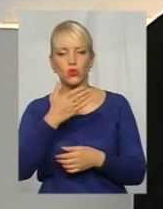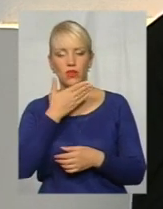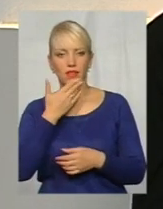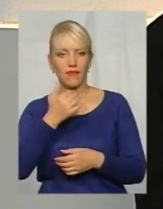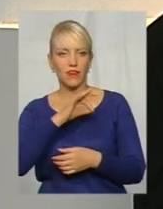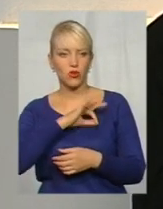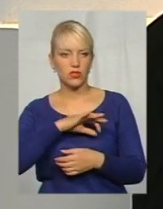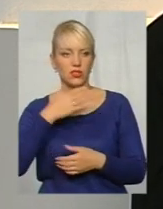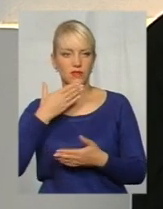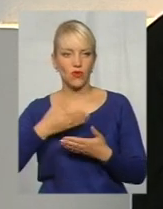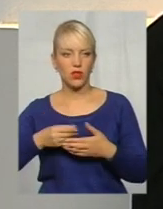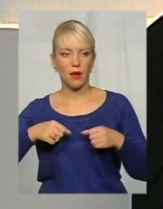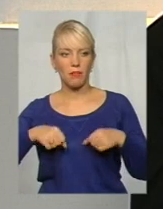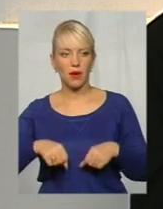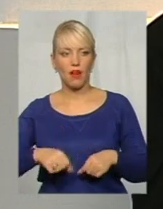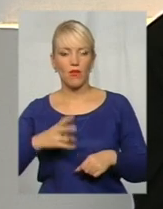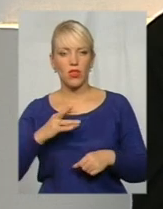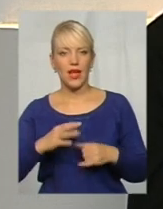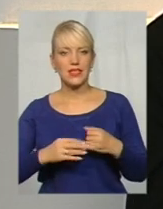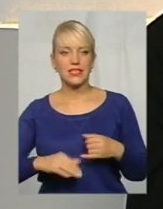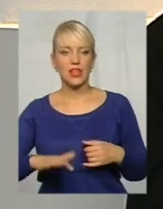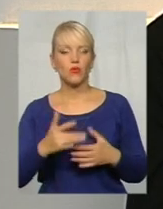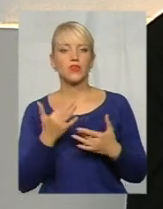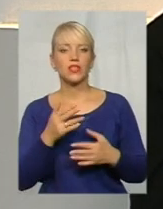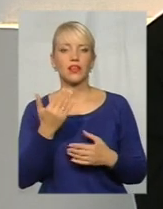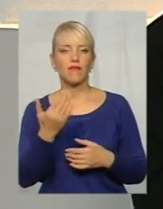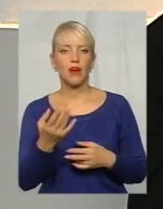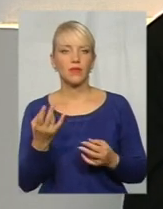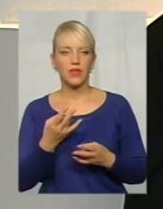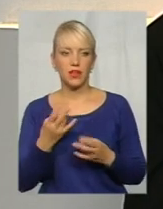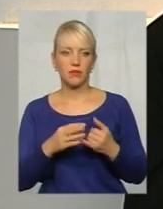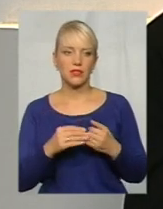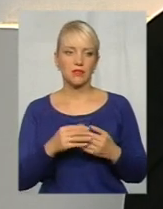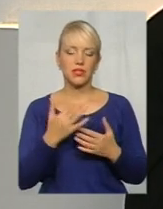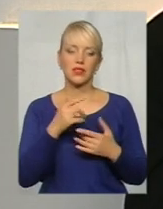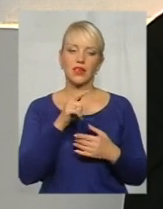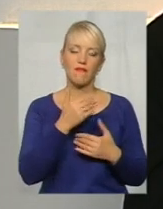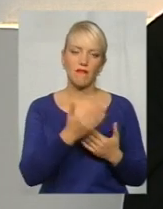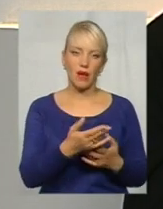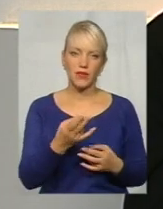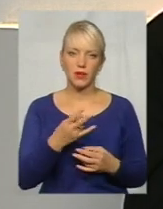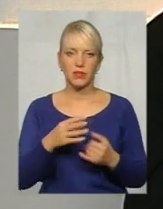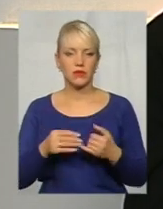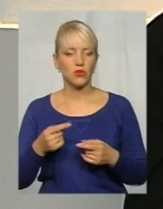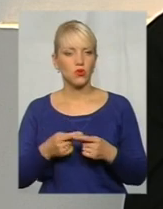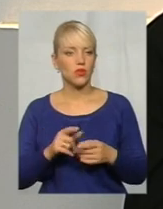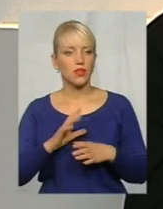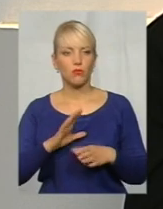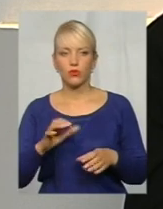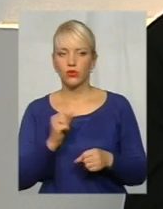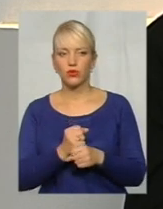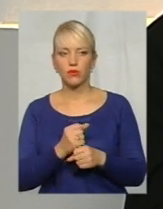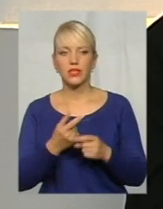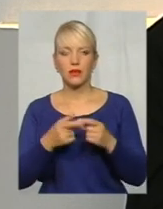своє справу на землю. Скільки вам треба землі? Скільки вам треба землі? Цього ж не було зроблено. Це було просто